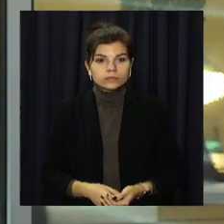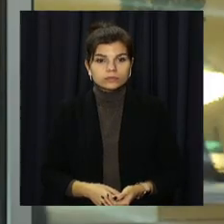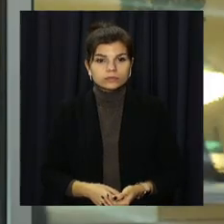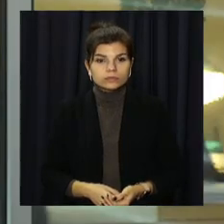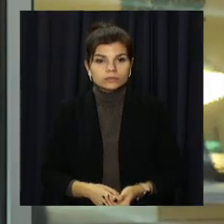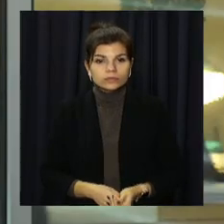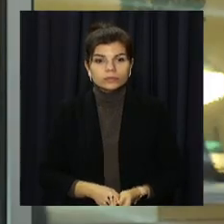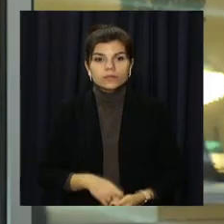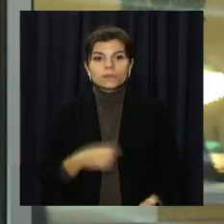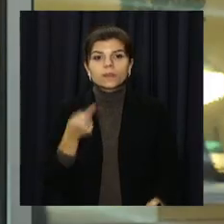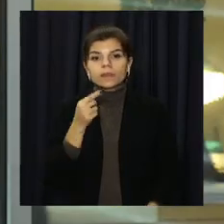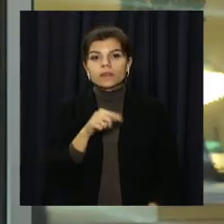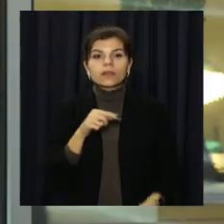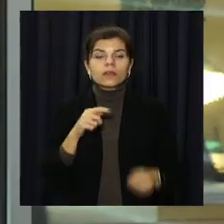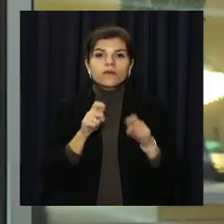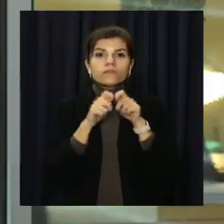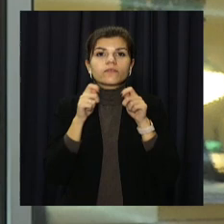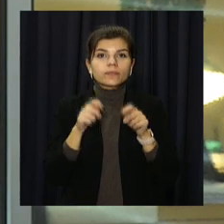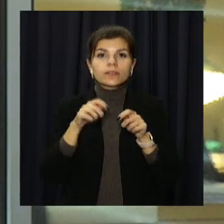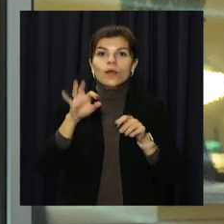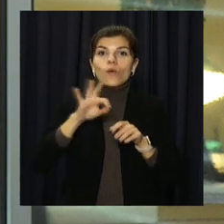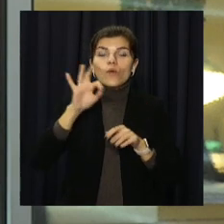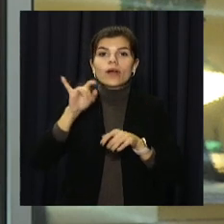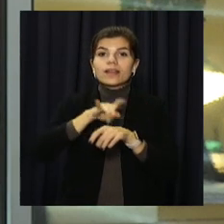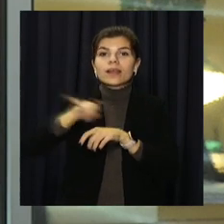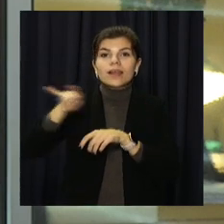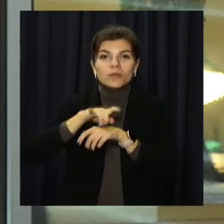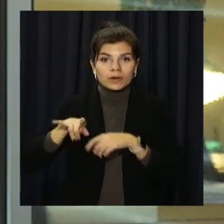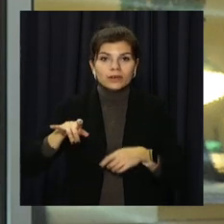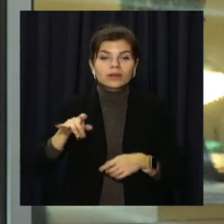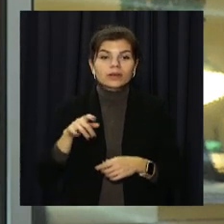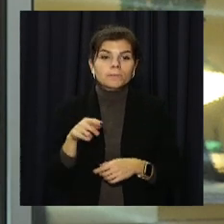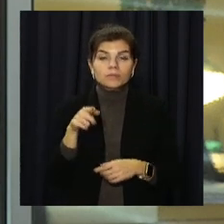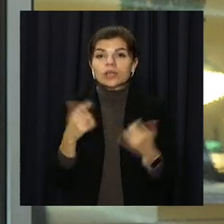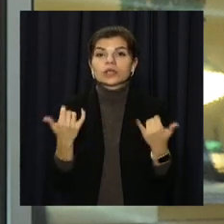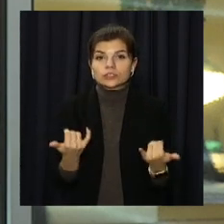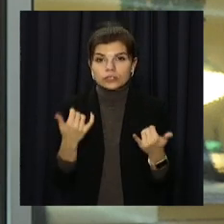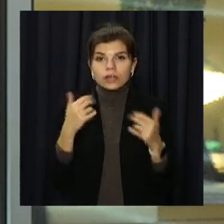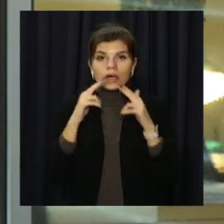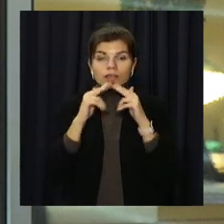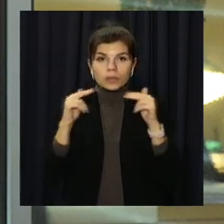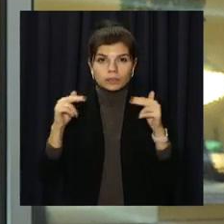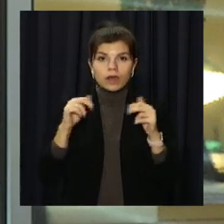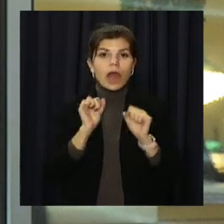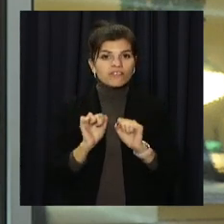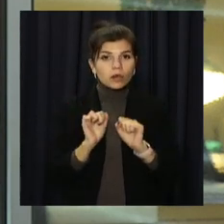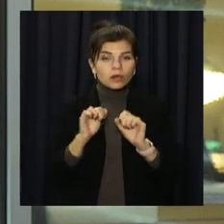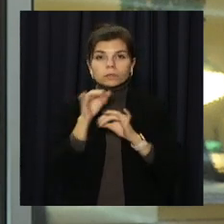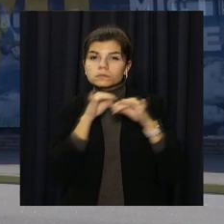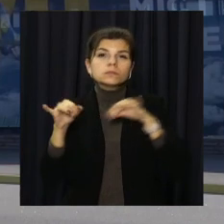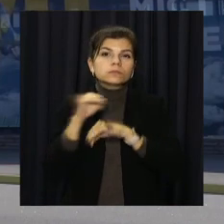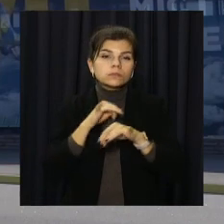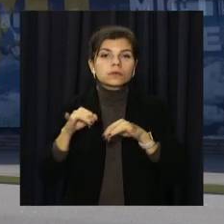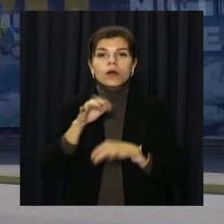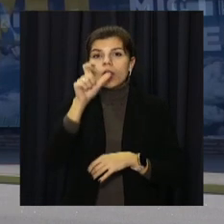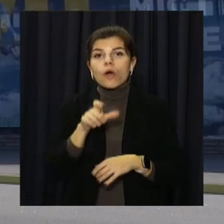Петицію з вимогою відкрити аеропорт Дніпра для міжнародних авіакомпаній заареструвала дніпровська адвокатка. За словами Олени